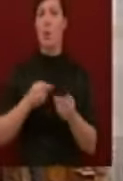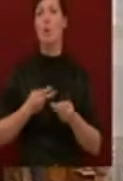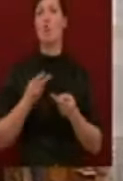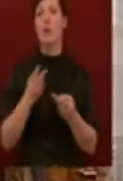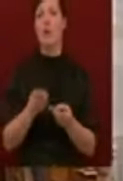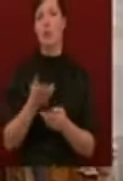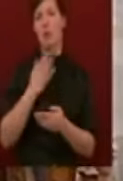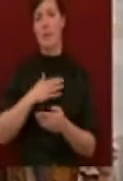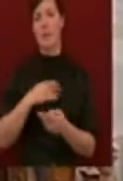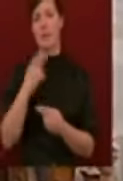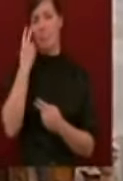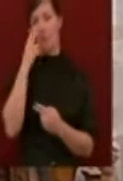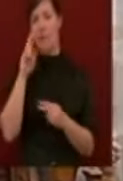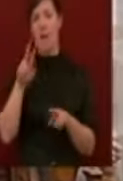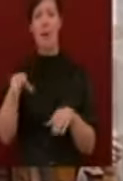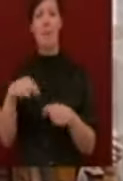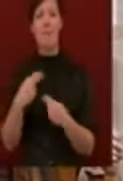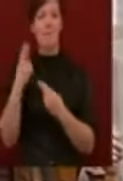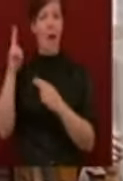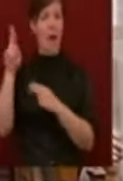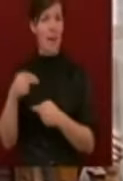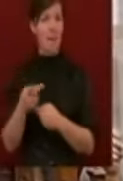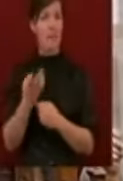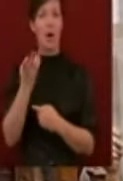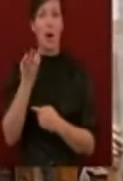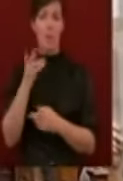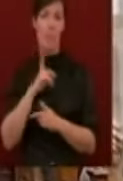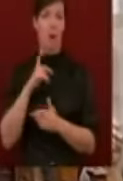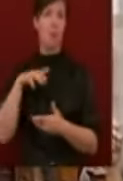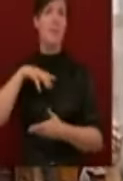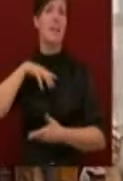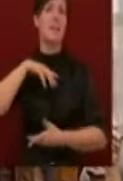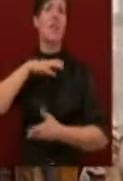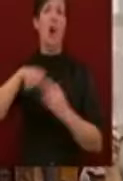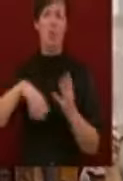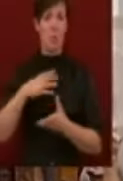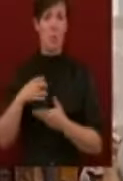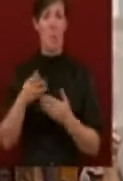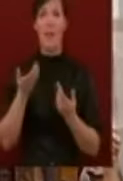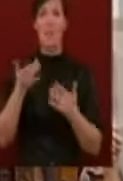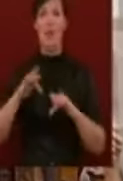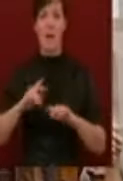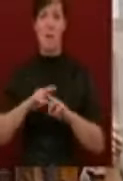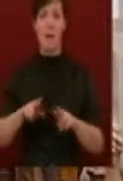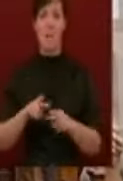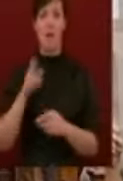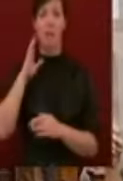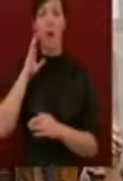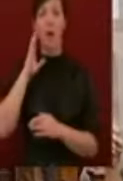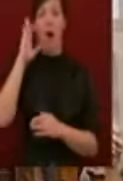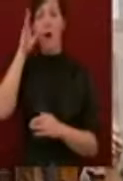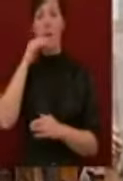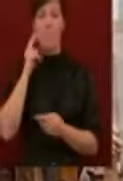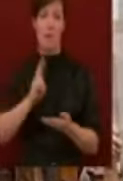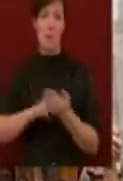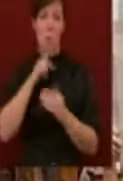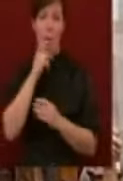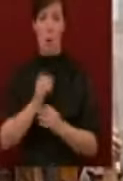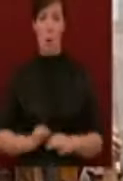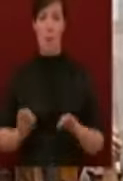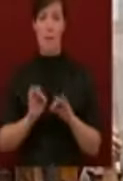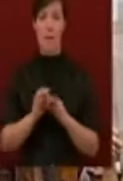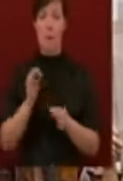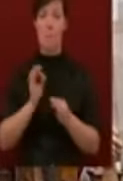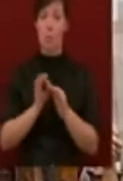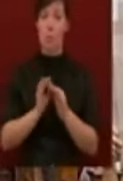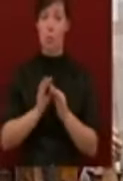hanem arra is, hogy ma milyen katasztrofális helyzetben vannak az emberi jogok Magyarországon. Egyébként pontosan azért